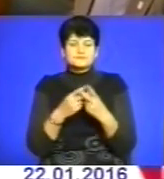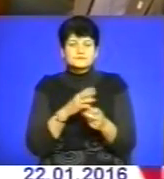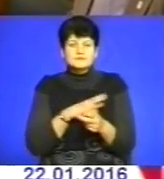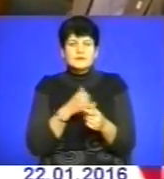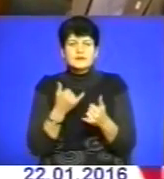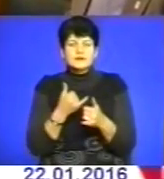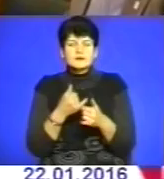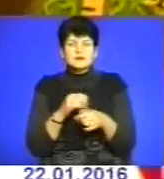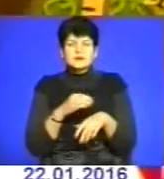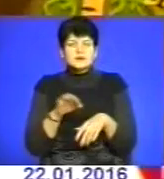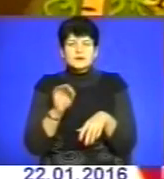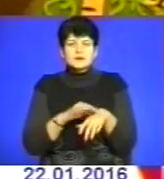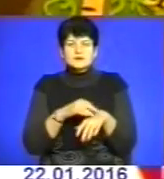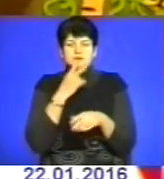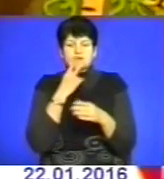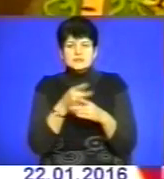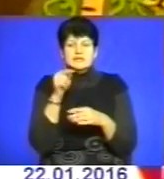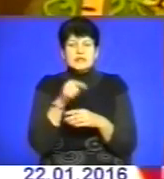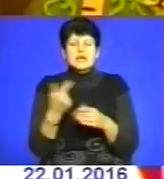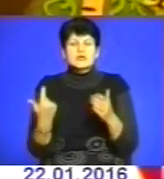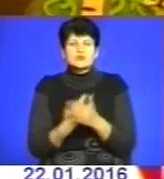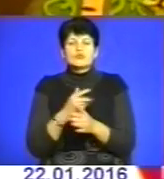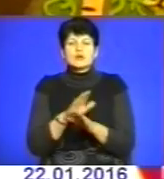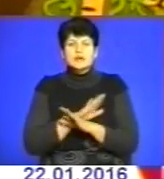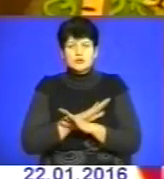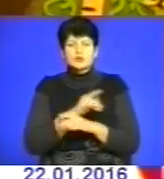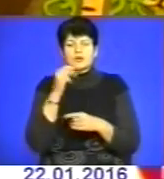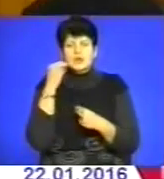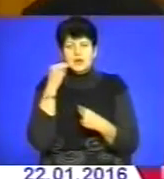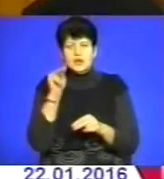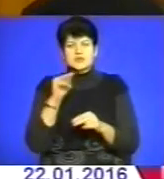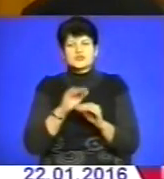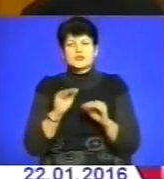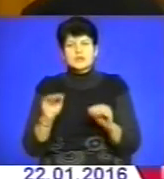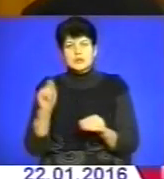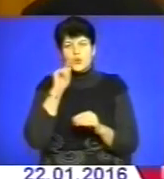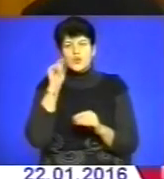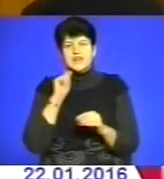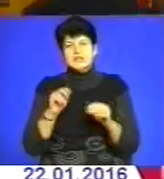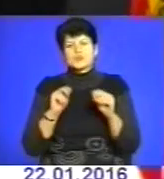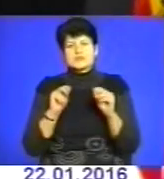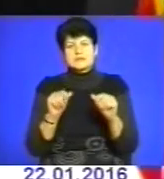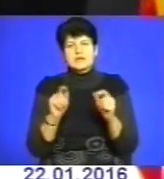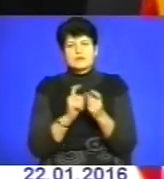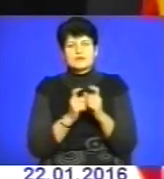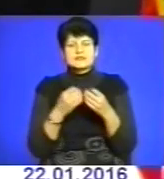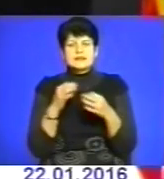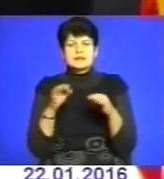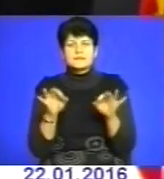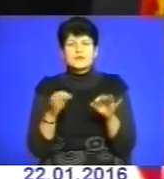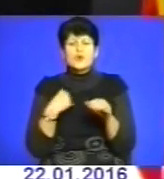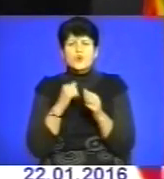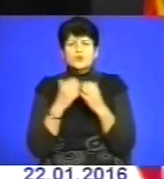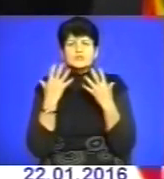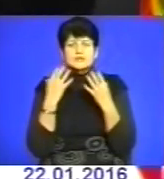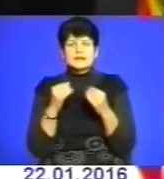дивитися на те, як знову гинуть кращі діти української землі у боротьбі за незалежність. Кожен день ходжу до церкви